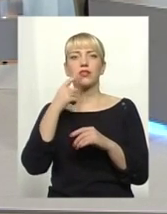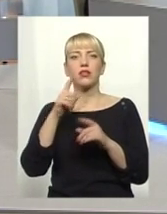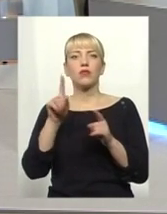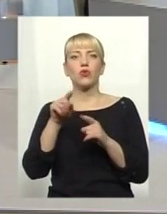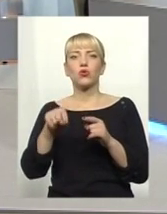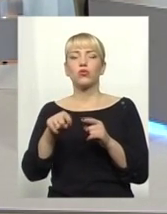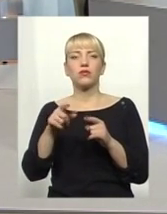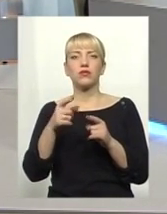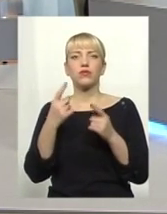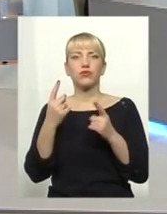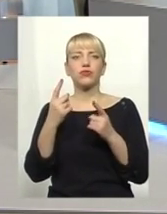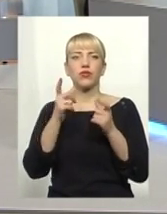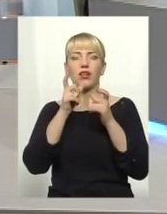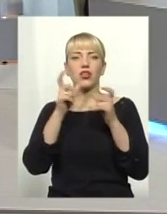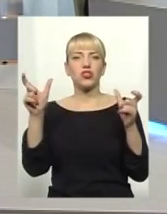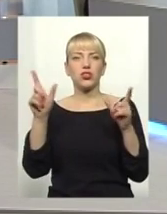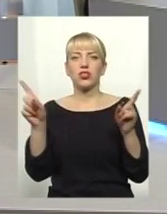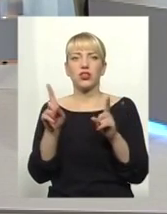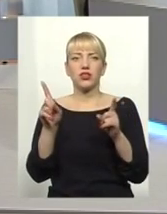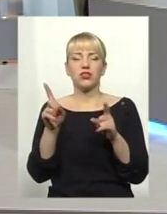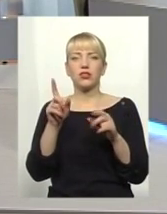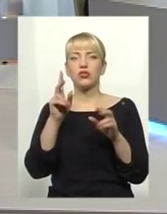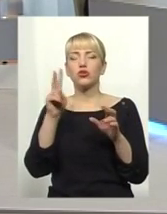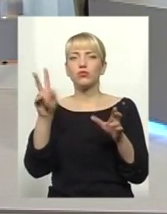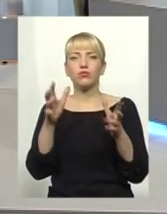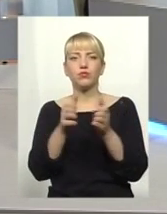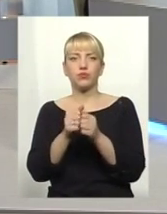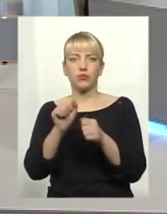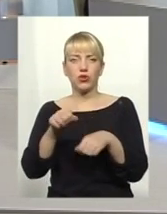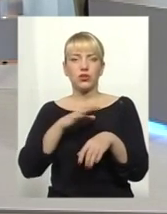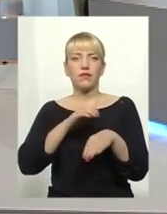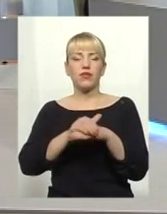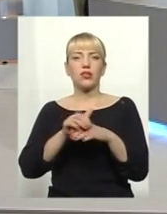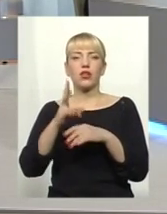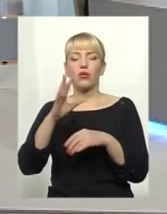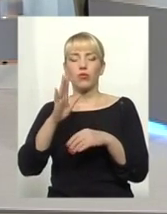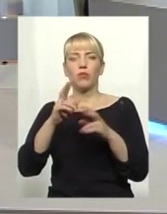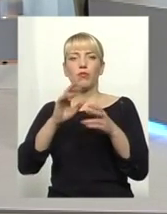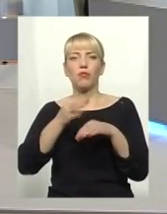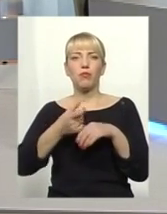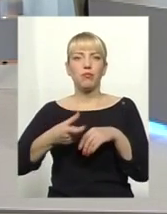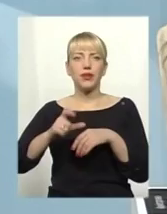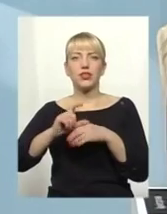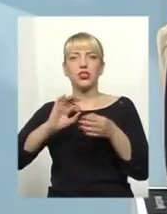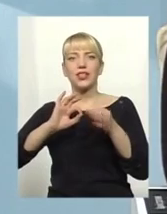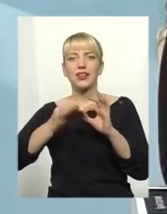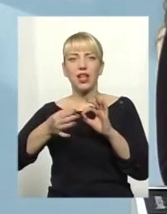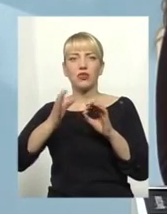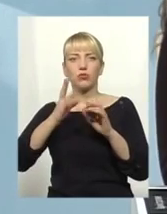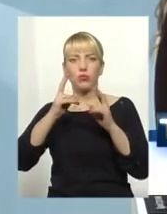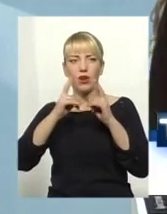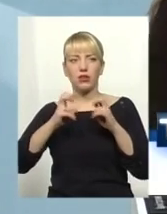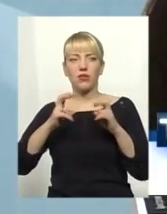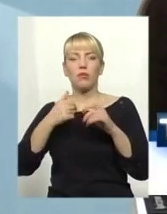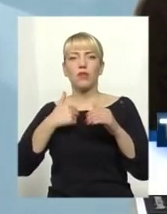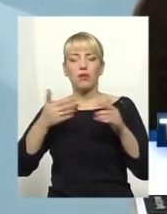злам, кричаще, що можна побачити. Ми будемо більш детально аналізувати, тому що ми піднімаємо 14-й рік